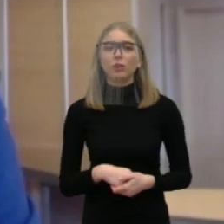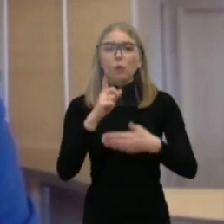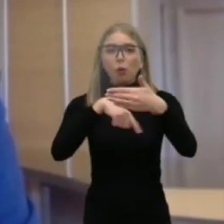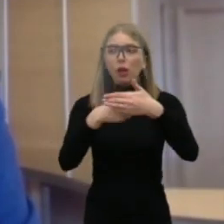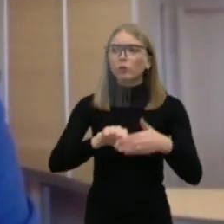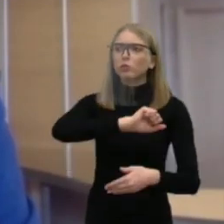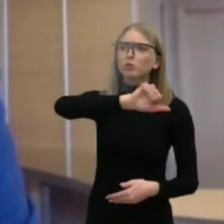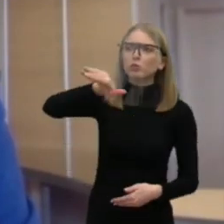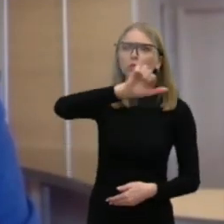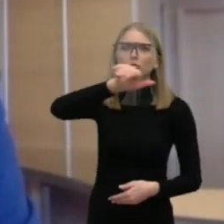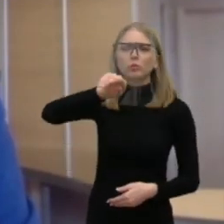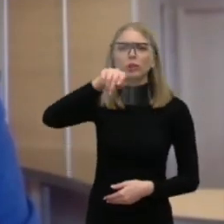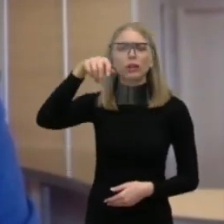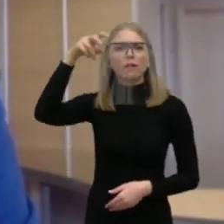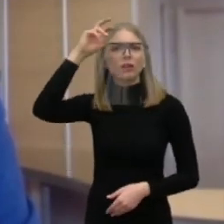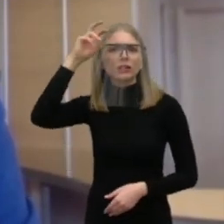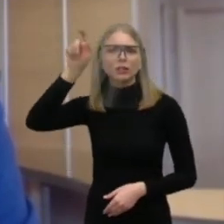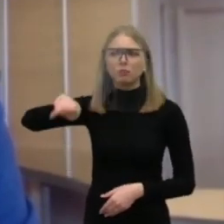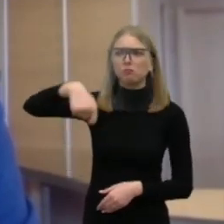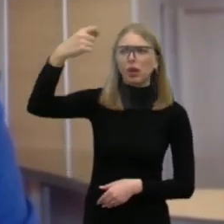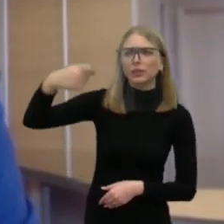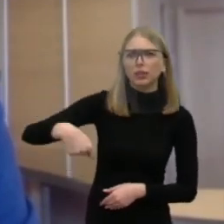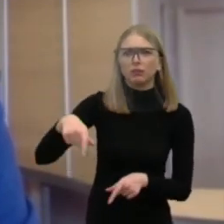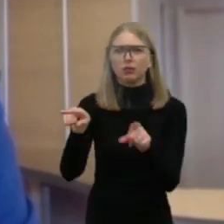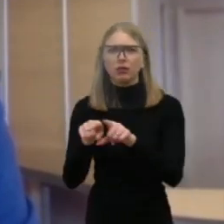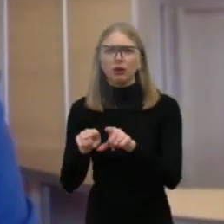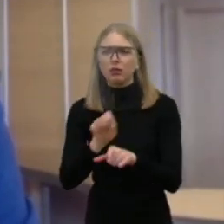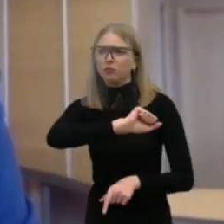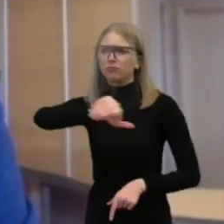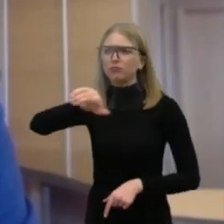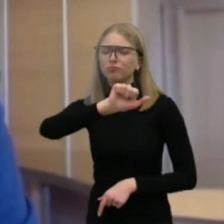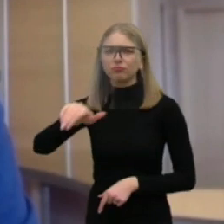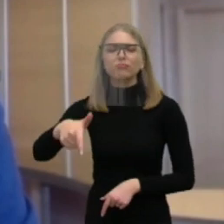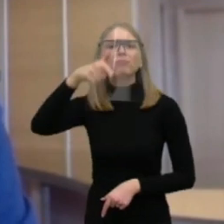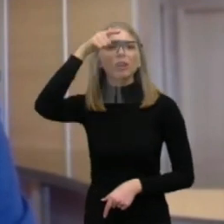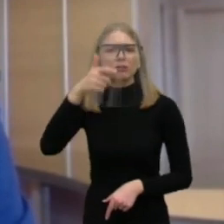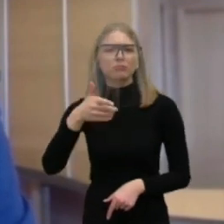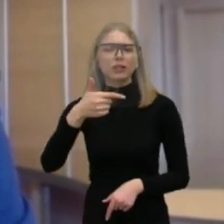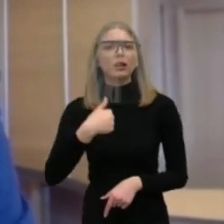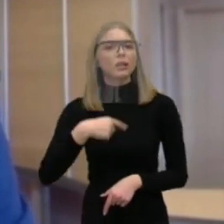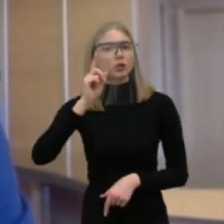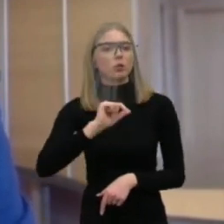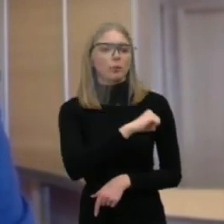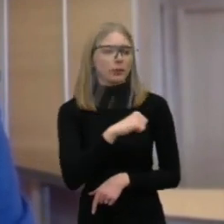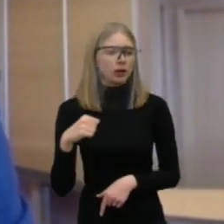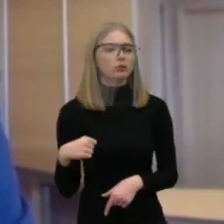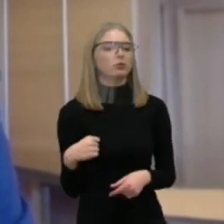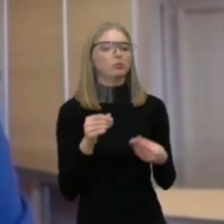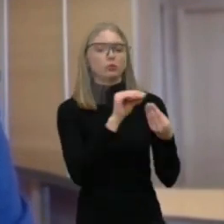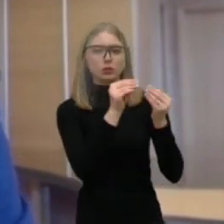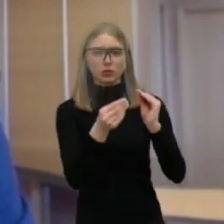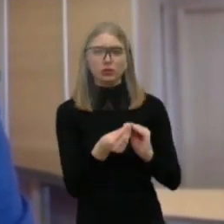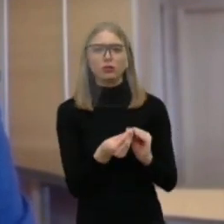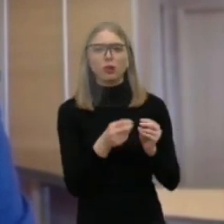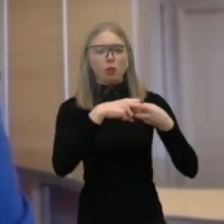tiesiogiai valstybės vadovams, kas man truputį kelia nuostabą, tai nori sugrįžti į tą dalykinį santytį, kad klausimus spręsti